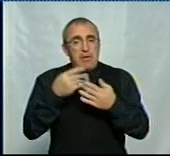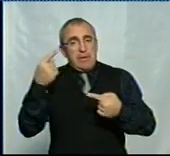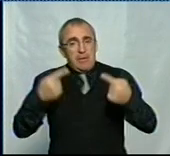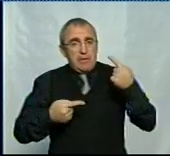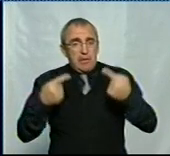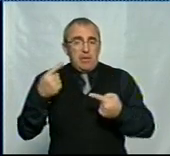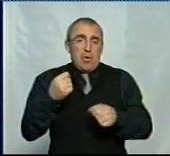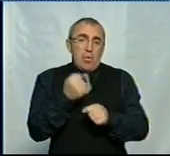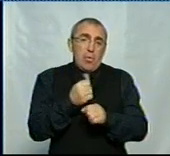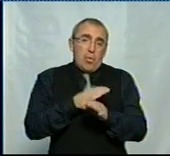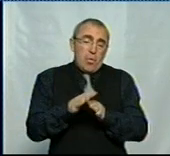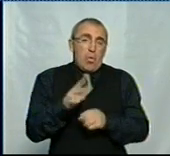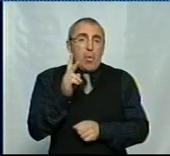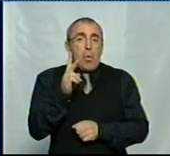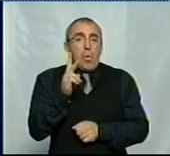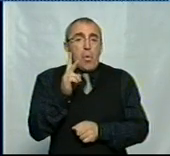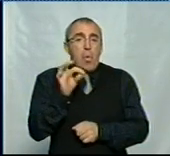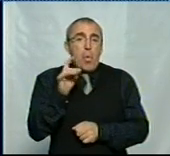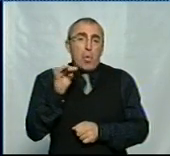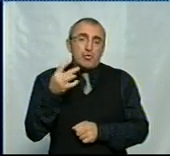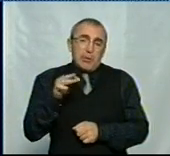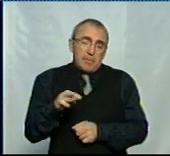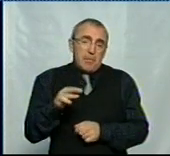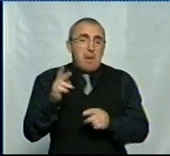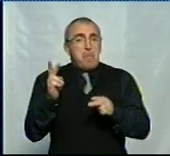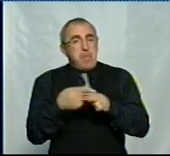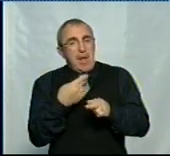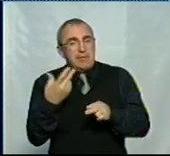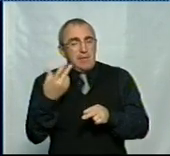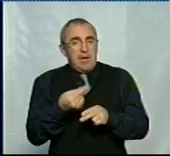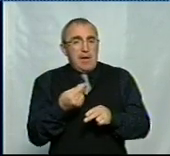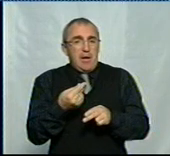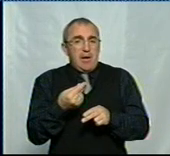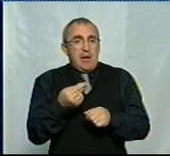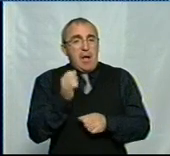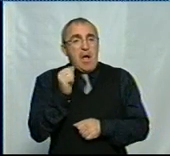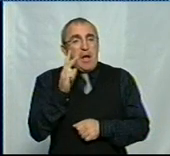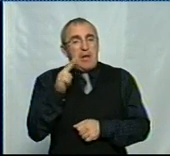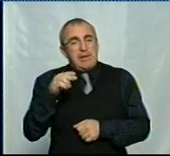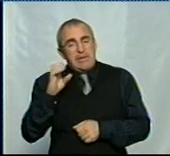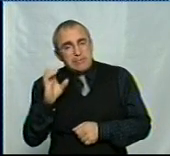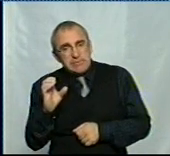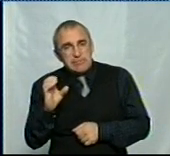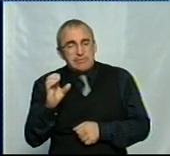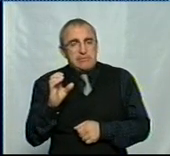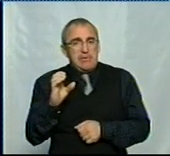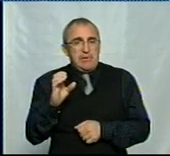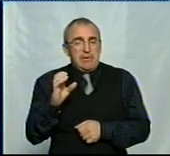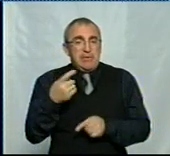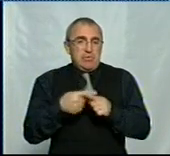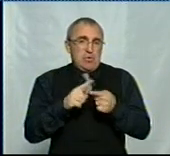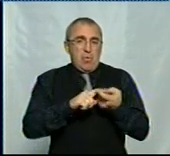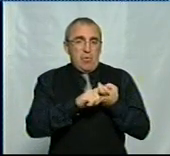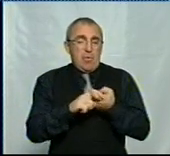приводу того, робити з коклюшним анатексином або без нього, АДС або АКДС. Тобто, ну, з цього